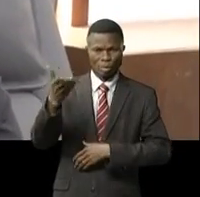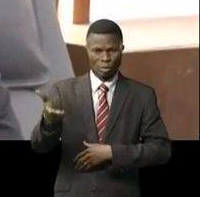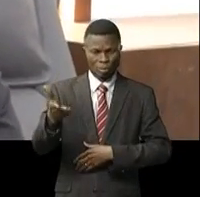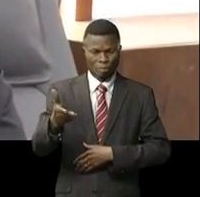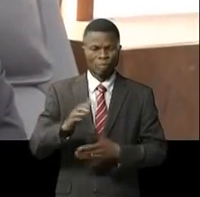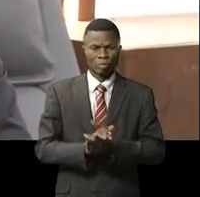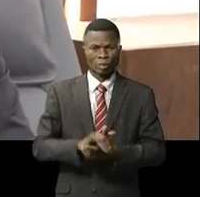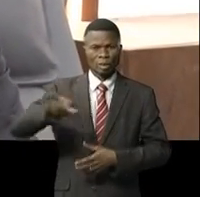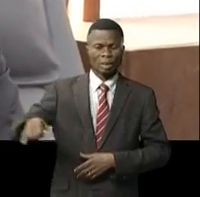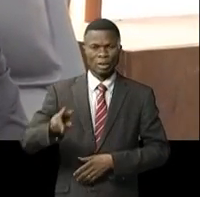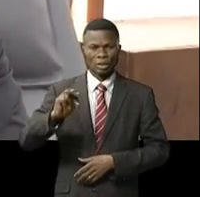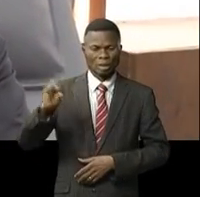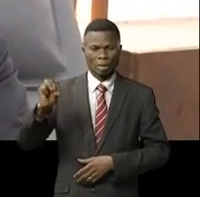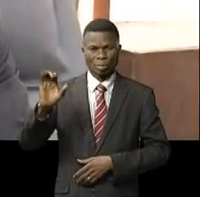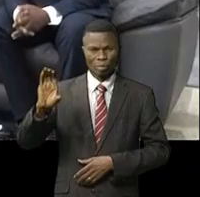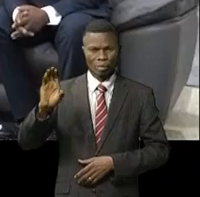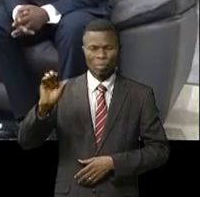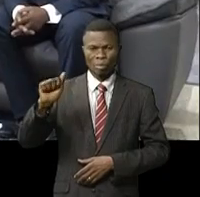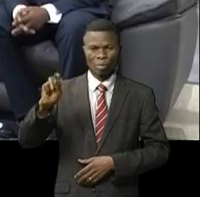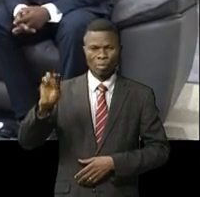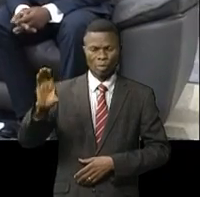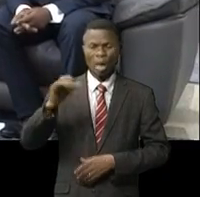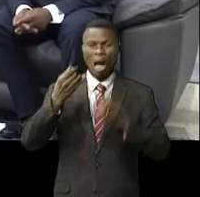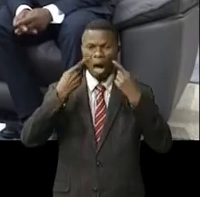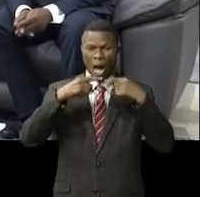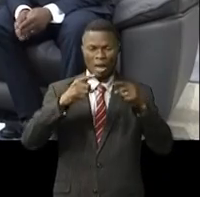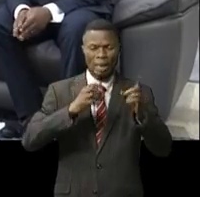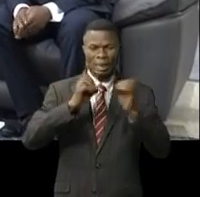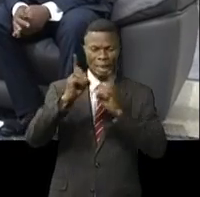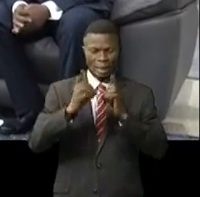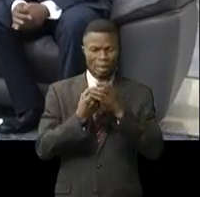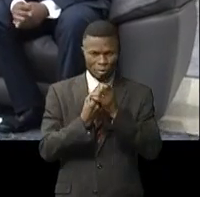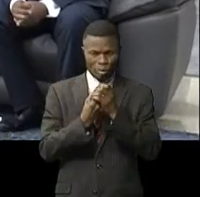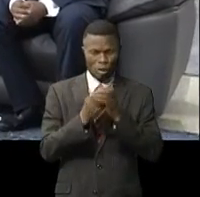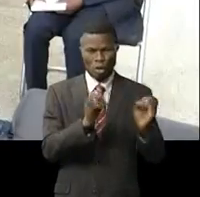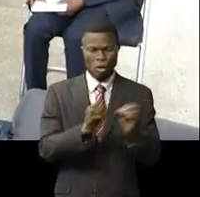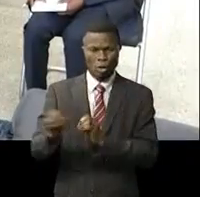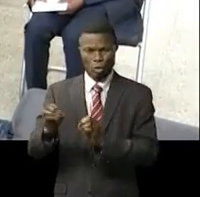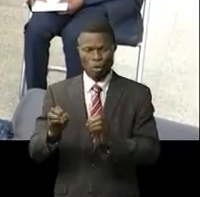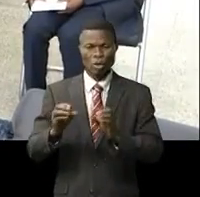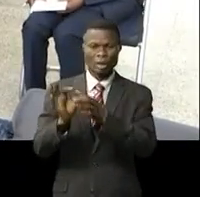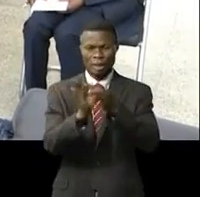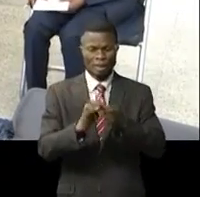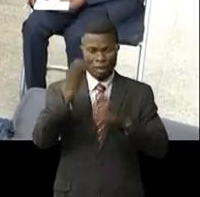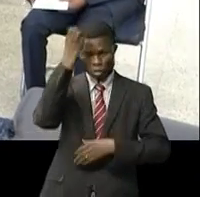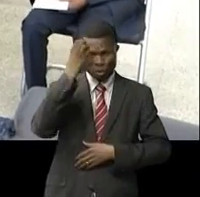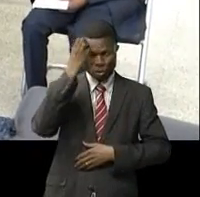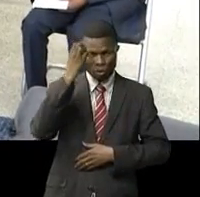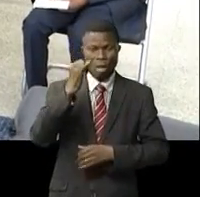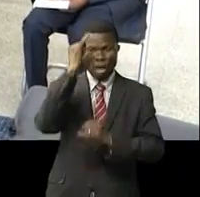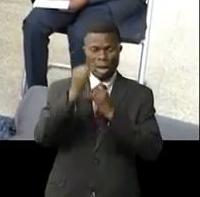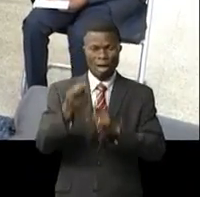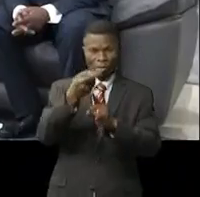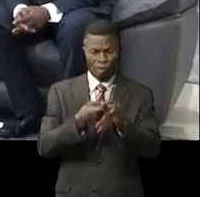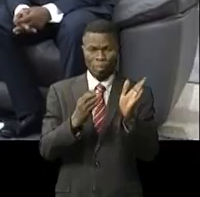Jean-Marc Châtaignier a par ailleurs annoncé la tenue d'un dialogue qui sera organisé par l'Union européenne à la fin du